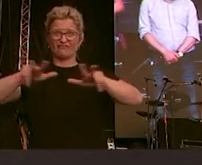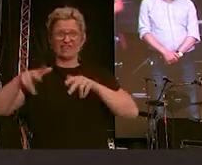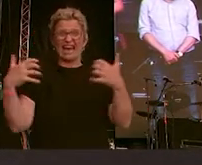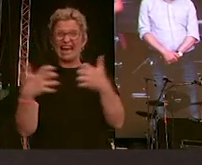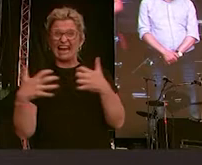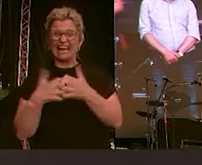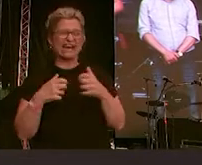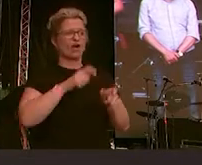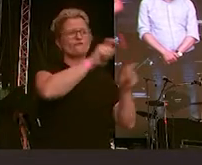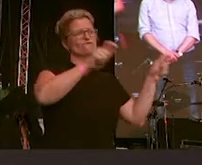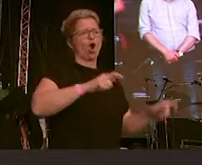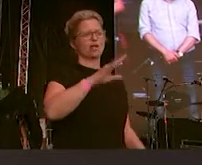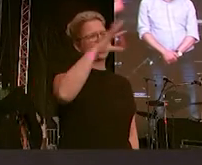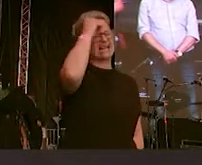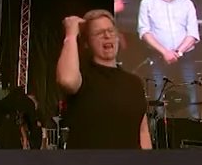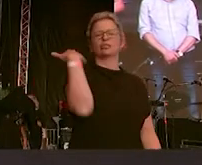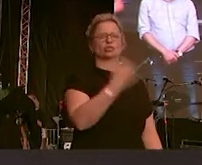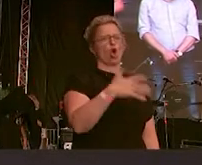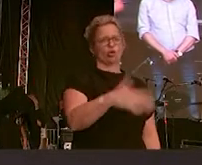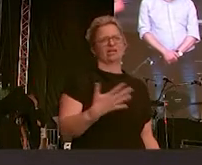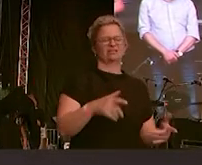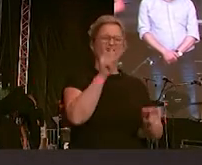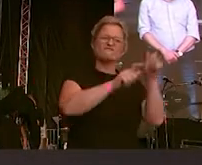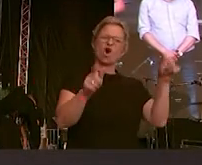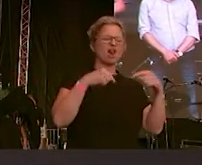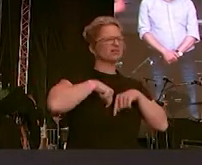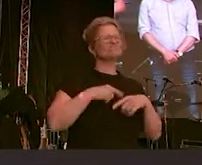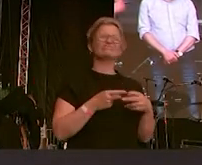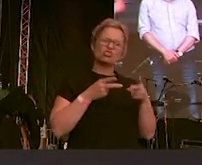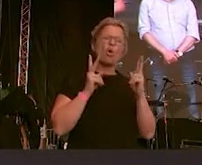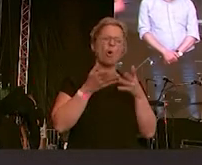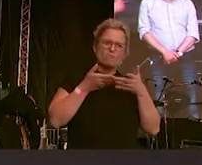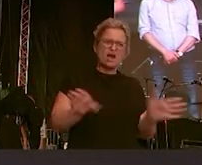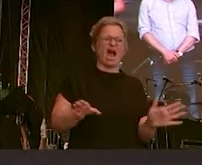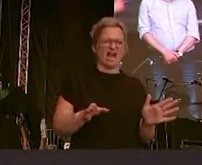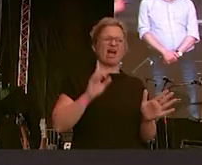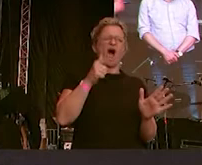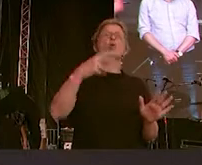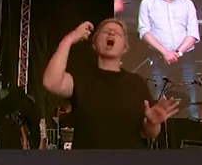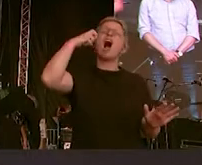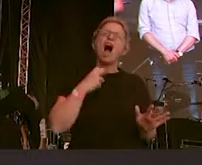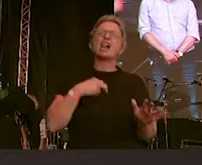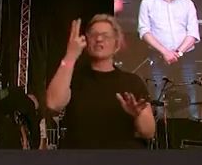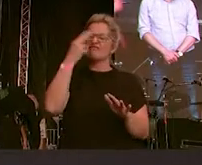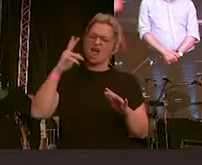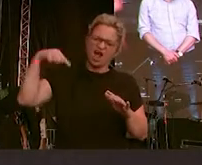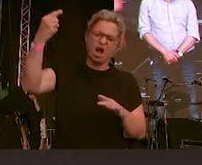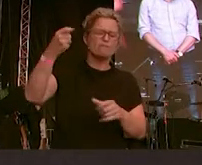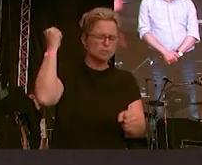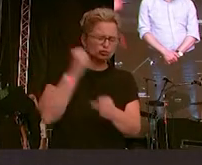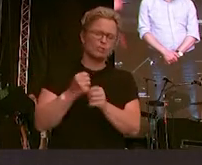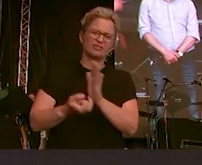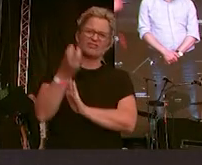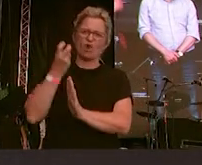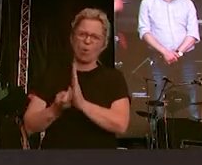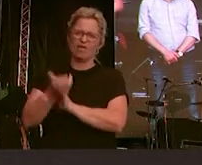gelernt. Sie sind durchaus bereit und in der Lage, die alten Fehler zu wiederholen. Das